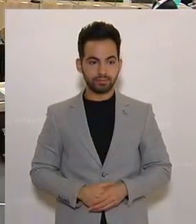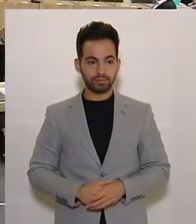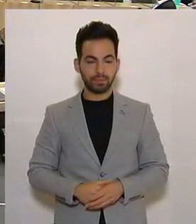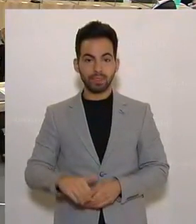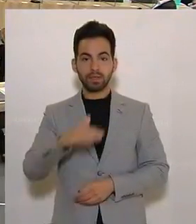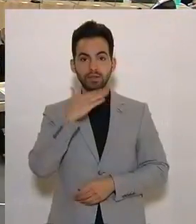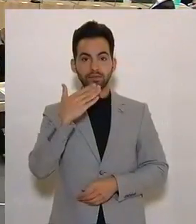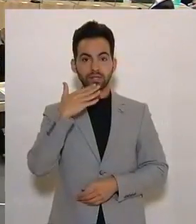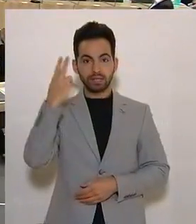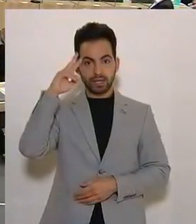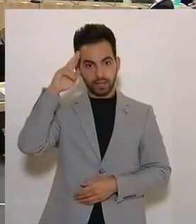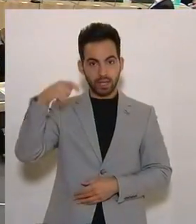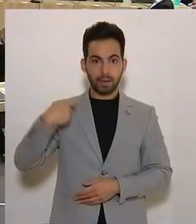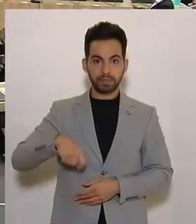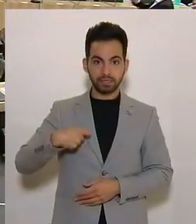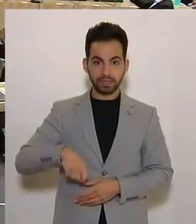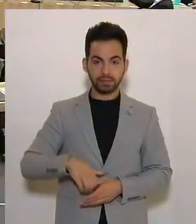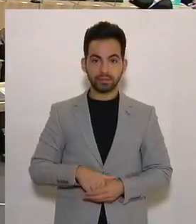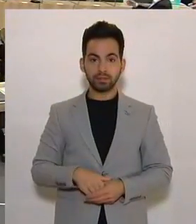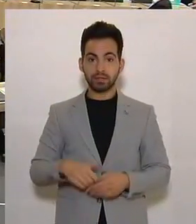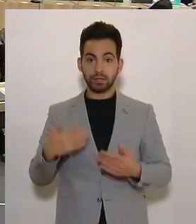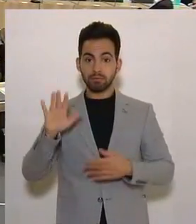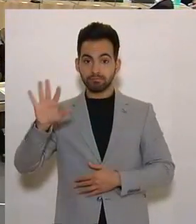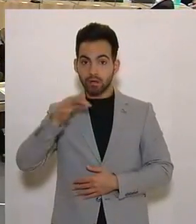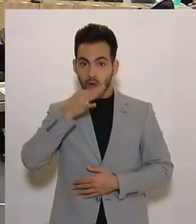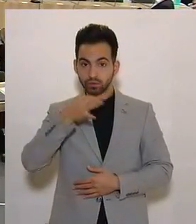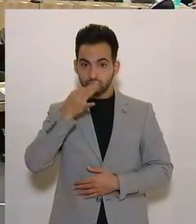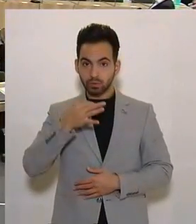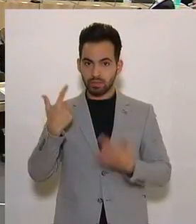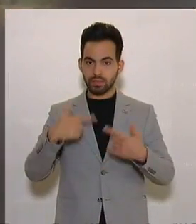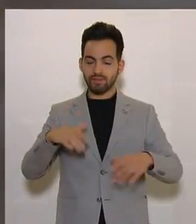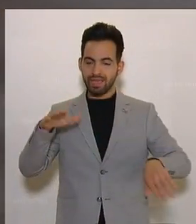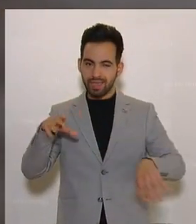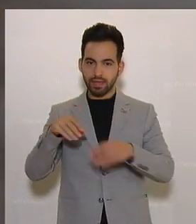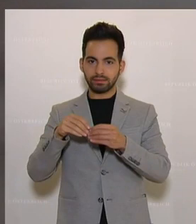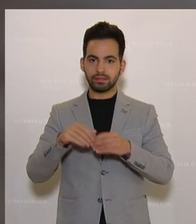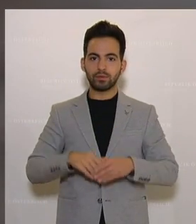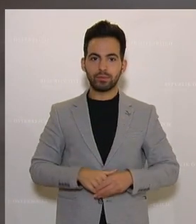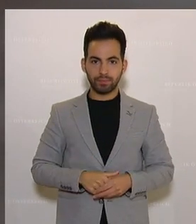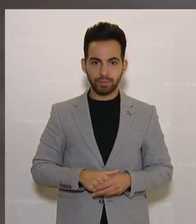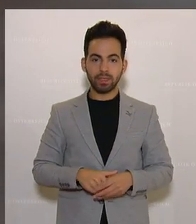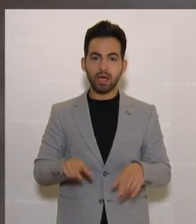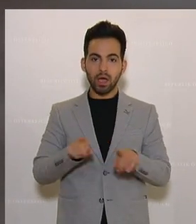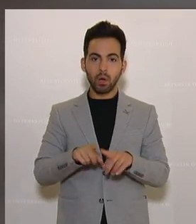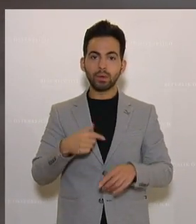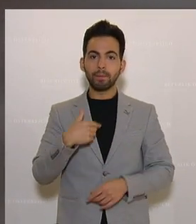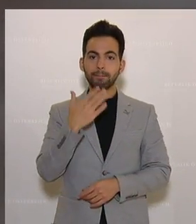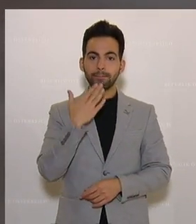Vielen Dank, Herr Präsident. Ich darf Ihren Ausführungen vielleicht ergänzen und möchte,